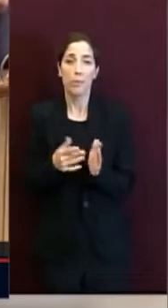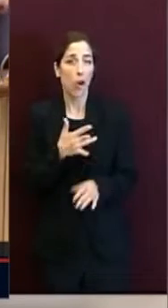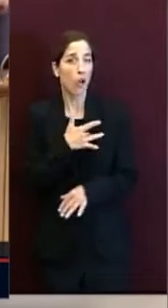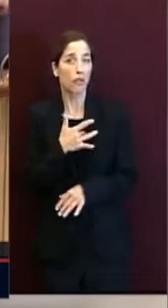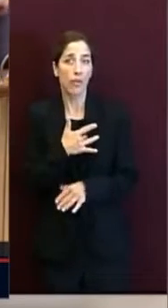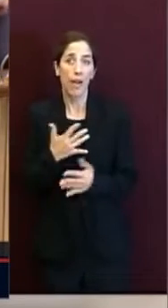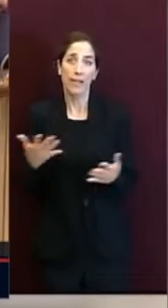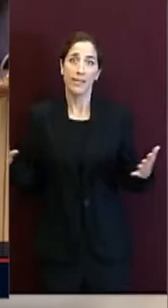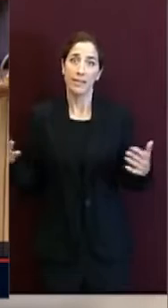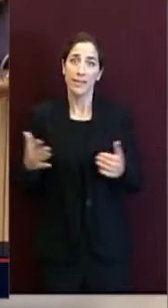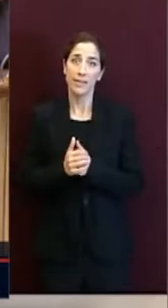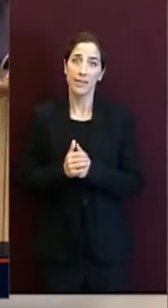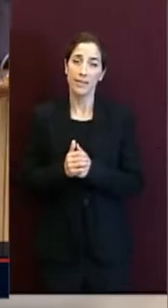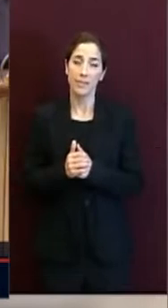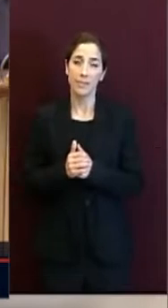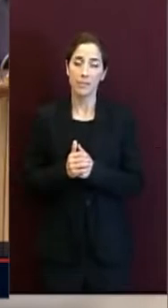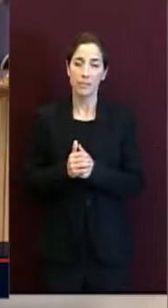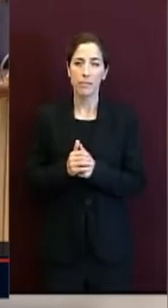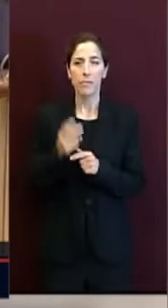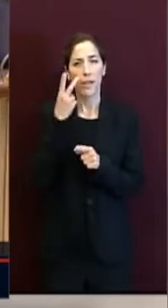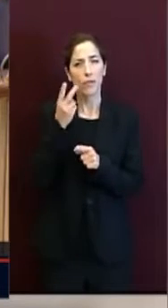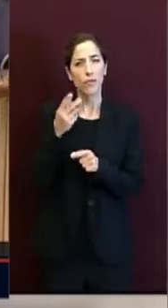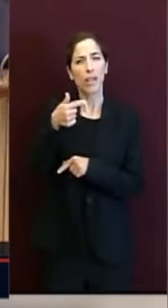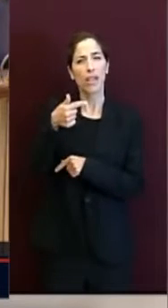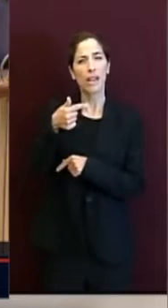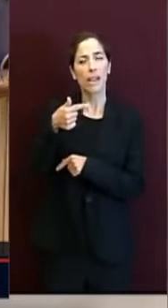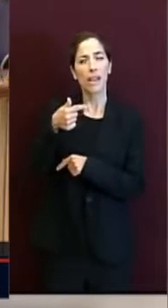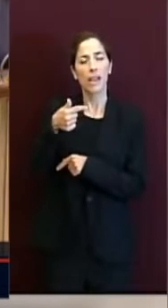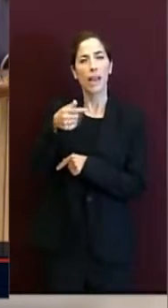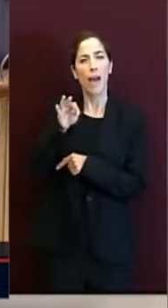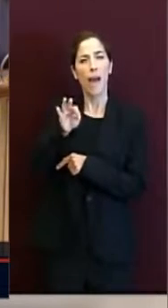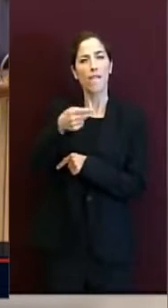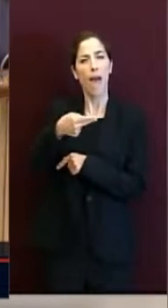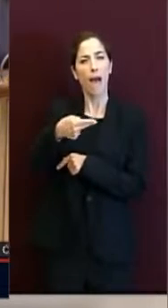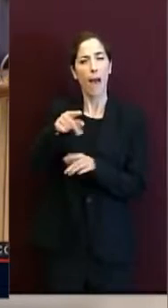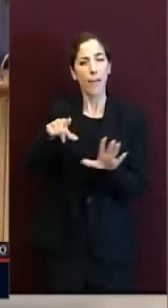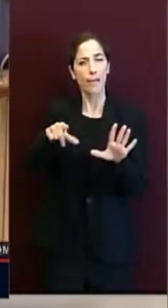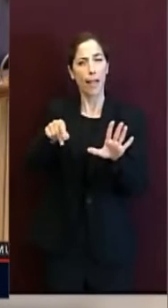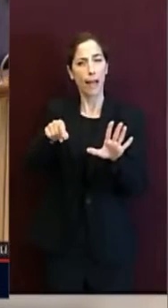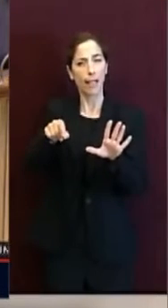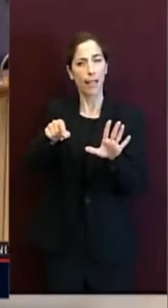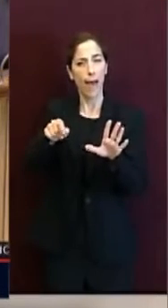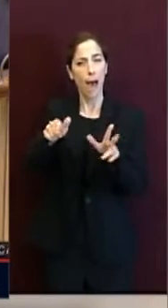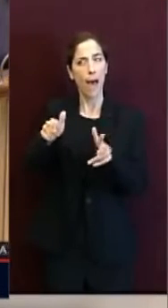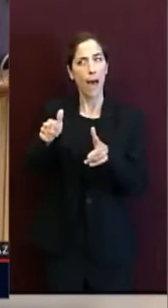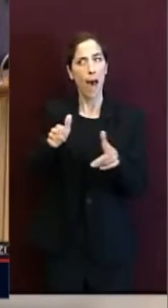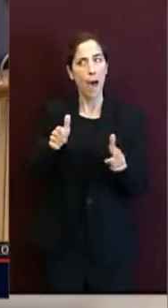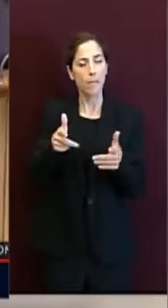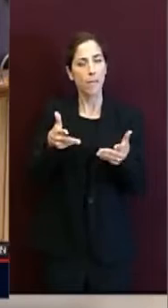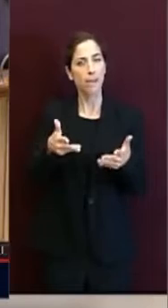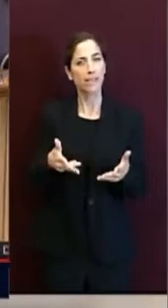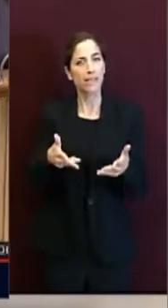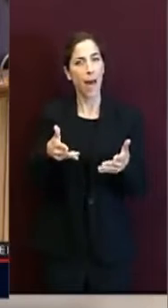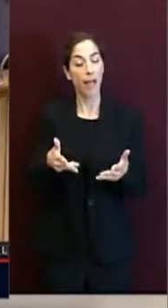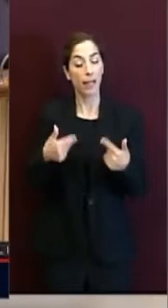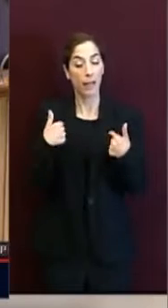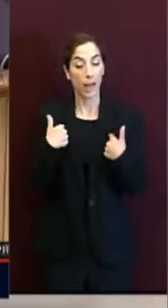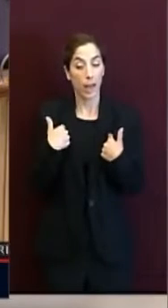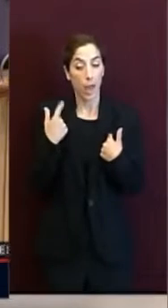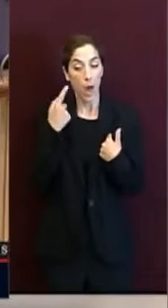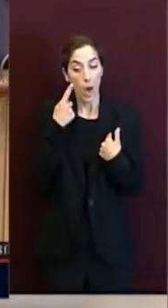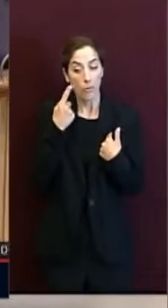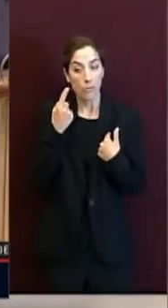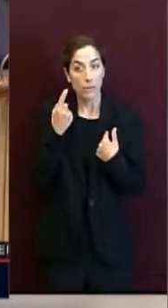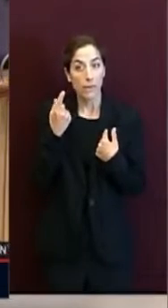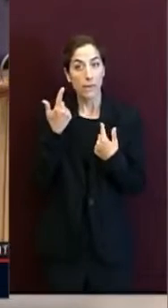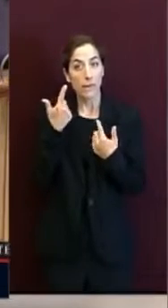visto gli FH-70, le armi pesanti? Io lo sono venuto a sapere perché gli